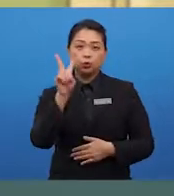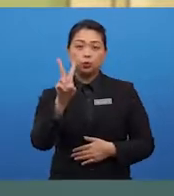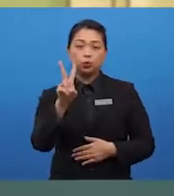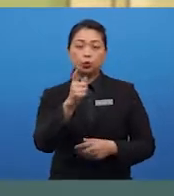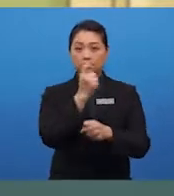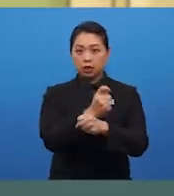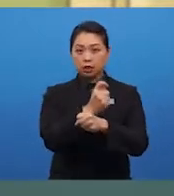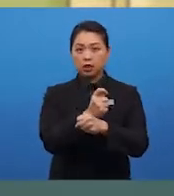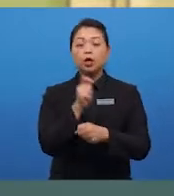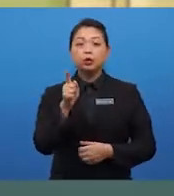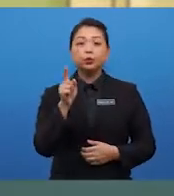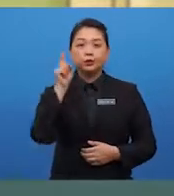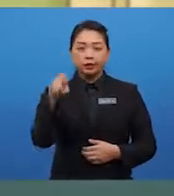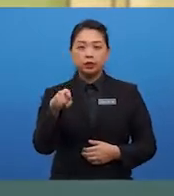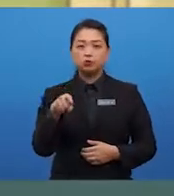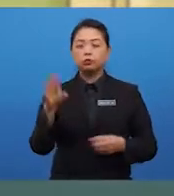betul.